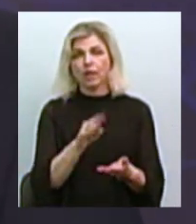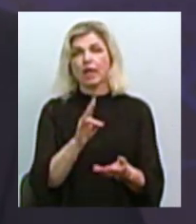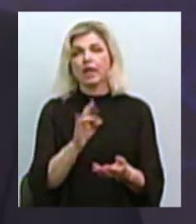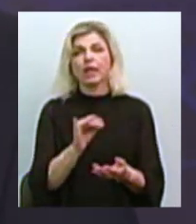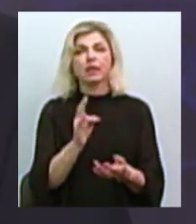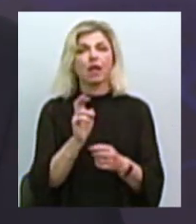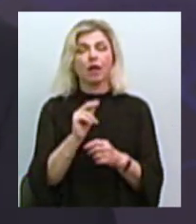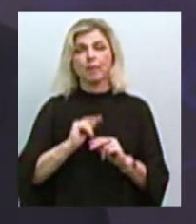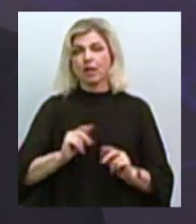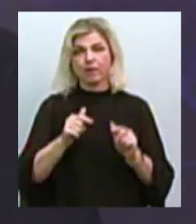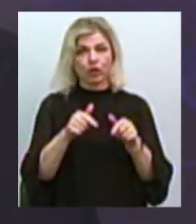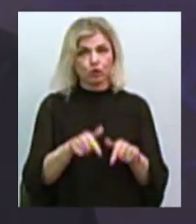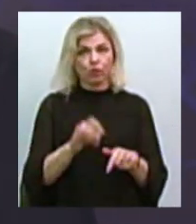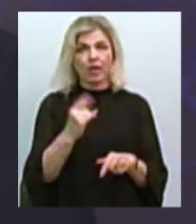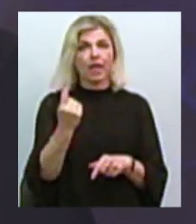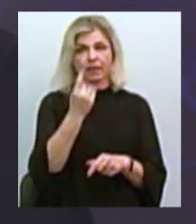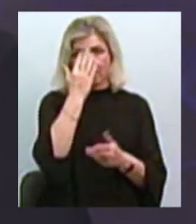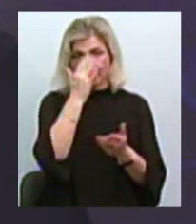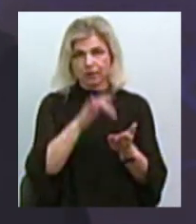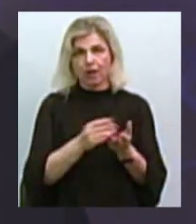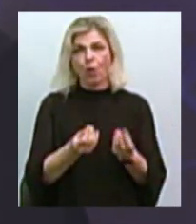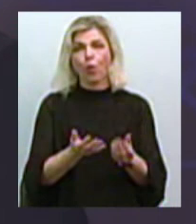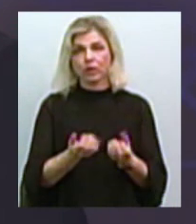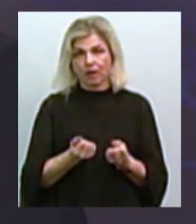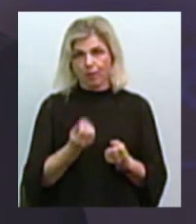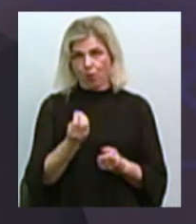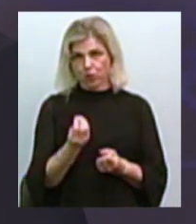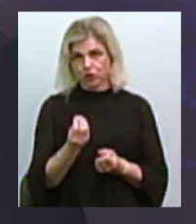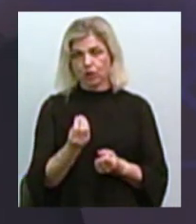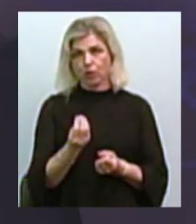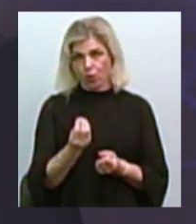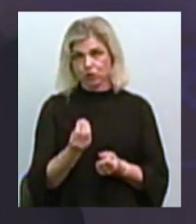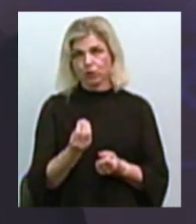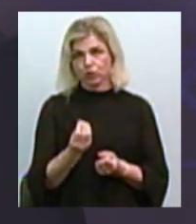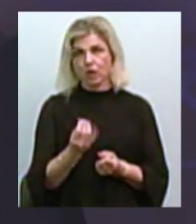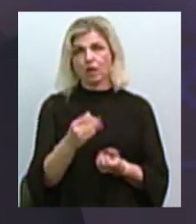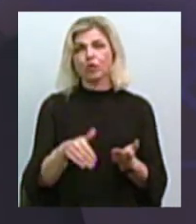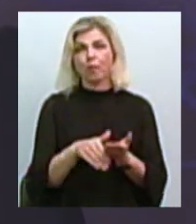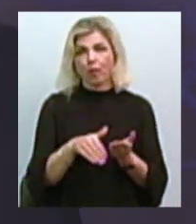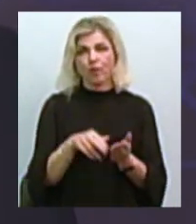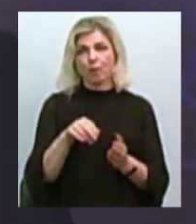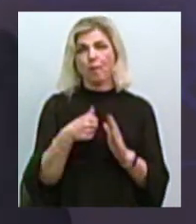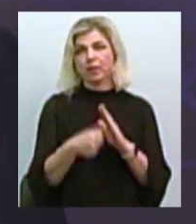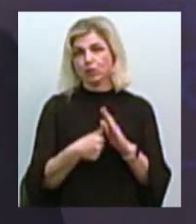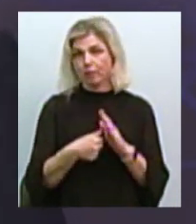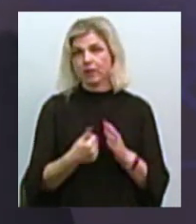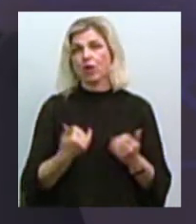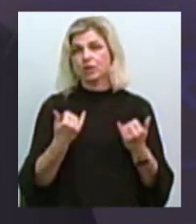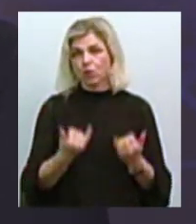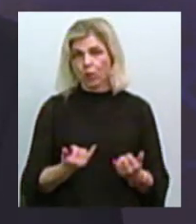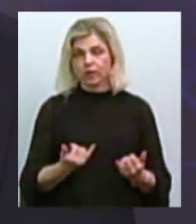бути працевлаштованіми. І єдина мета – це отримувати сьогодні кошти, кошти так звані допомоги по безробітті. На сьогодні